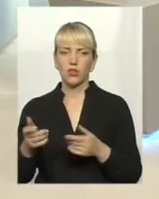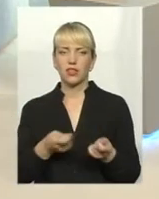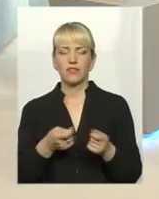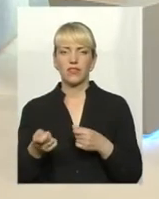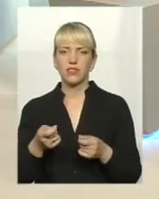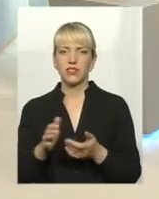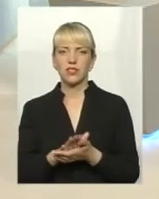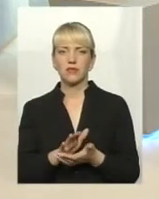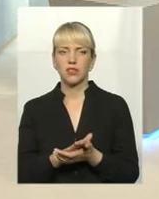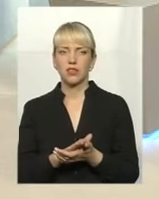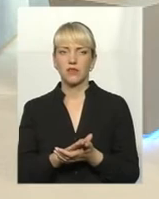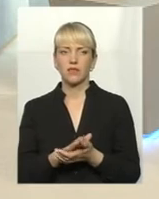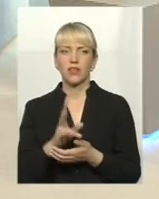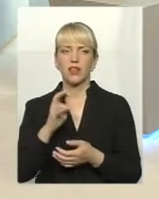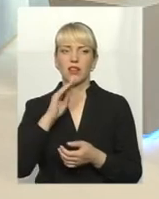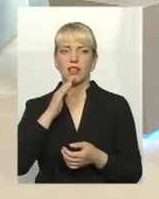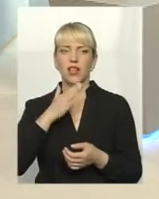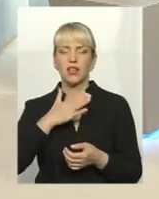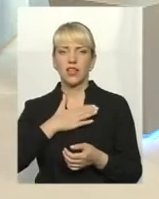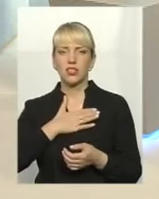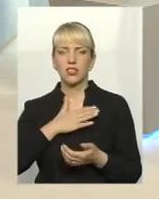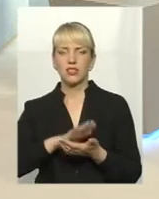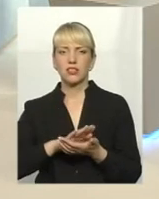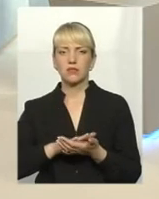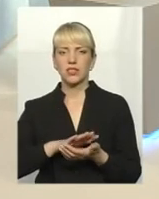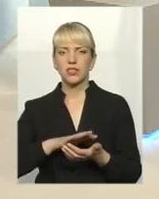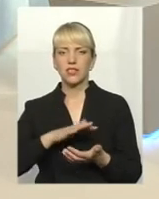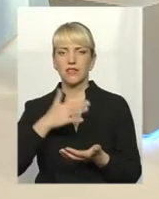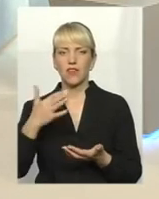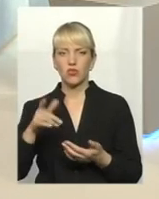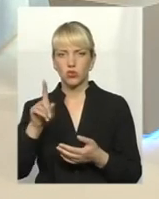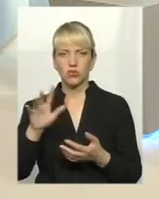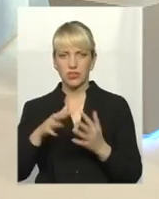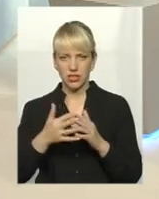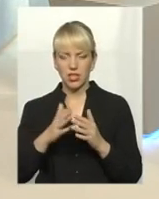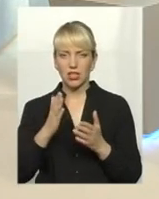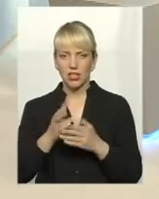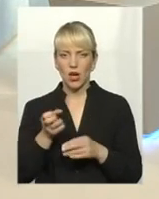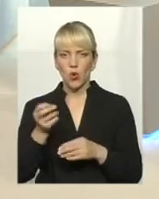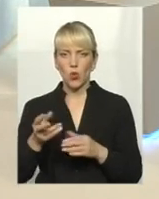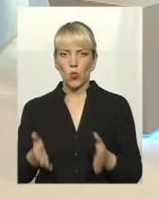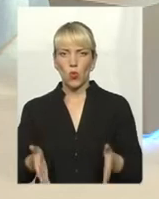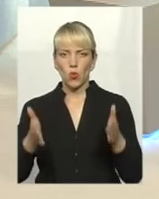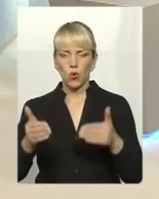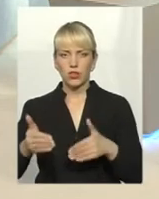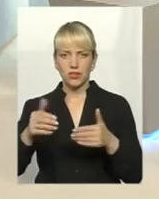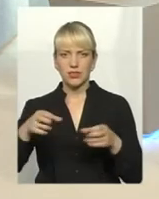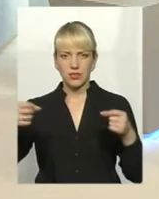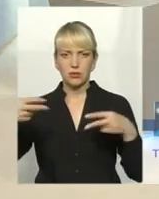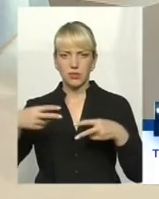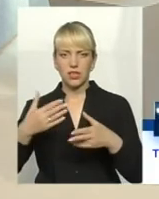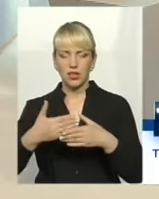сміття іменно на наш сміттєзвал. Там стоять в селах урни якісь і люди доносять? Вони залишають